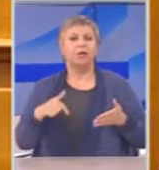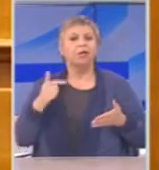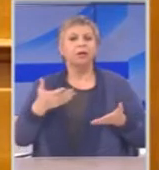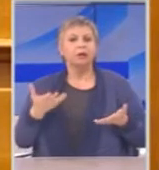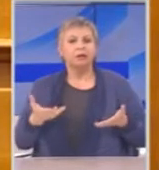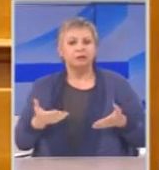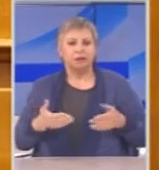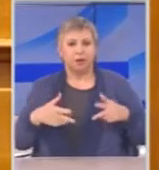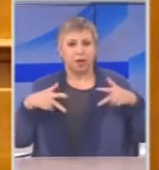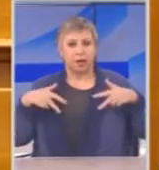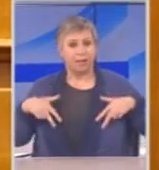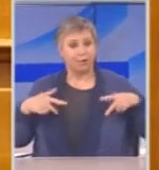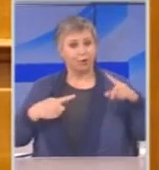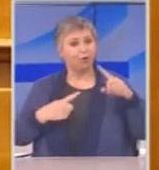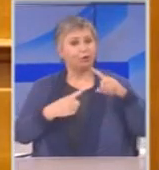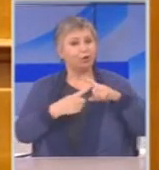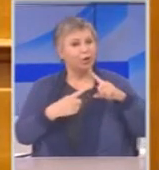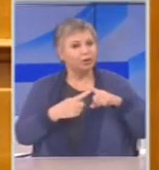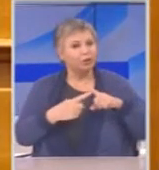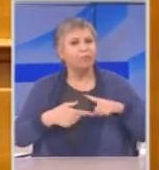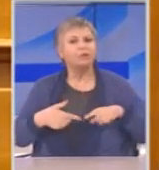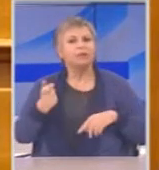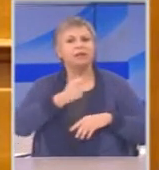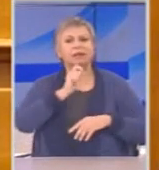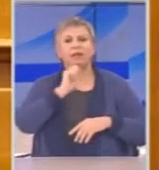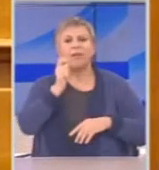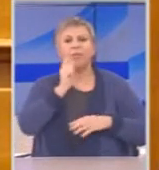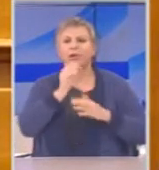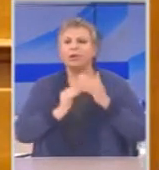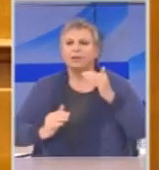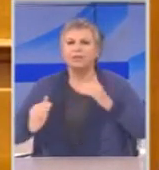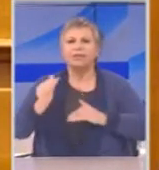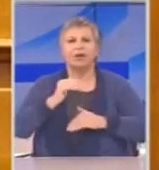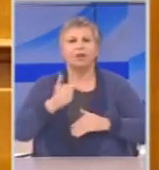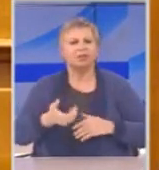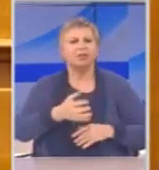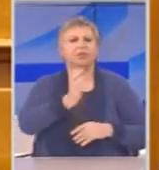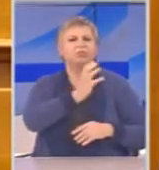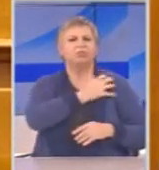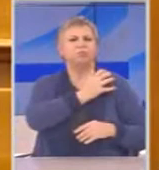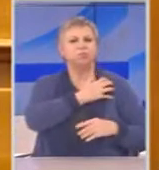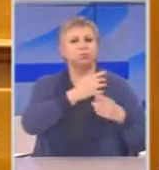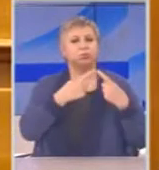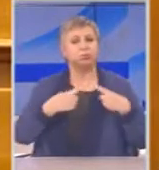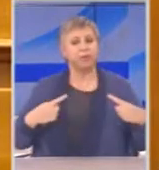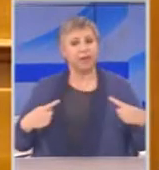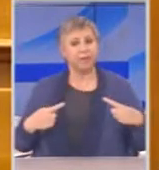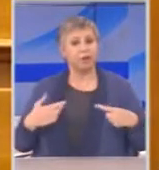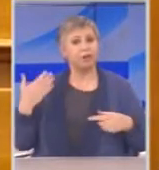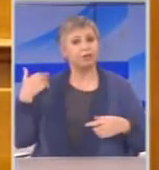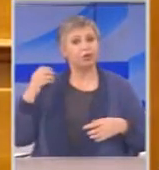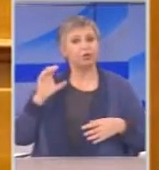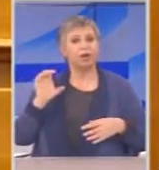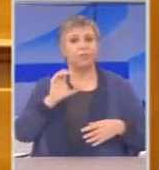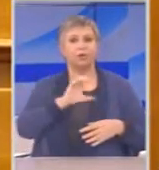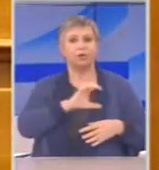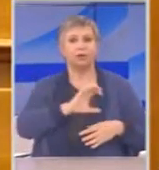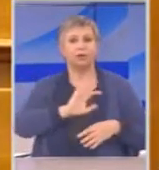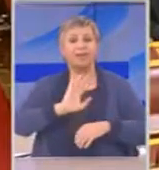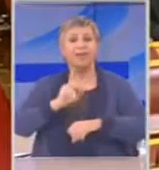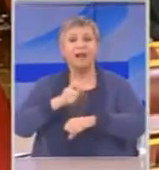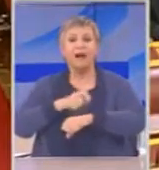Σιντοχαντζόπουλος αλλά και η πολιτική ηγεσία και διάφοροι αξιωματικοί εκείνης εποχής τώρα κάνουν αιτήσεις από